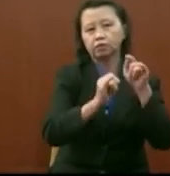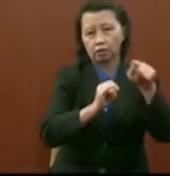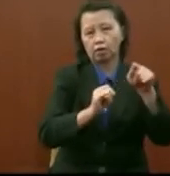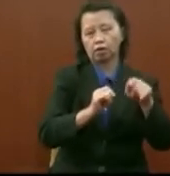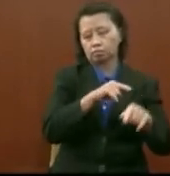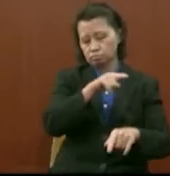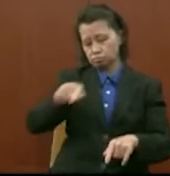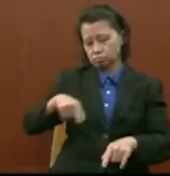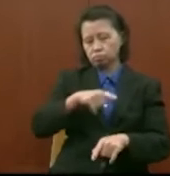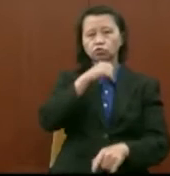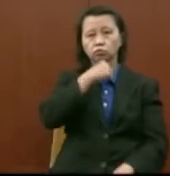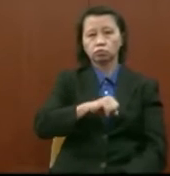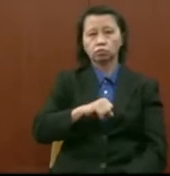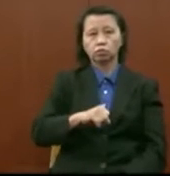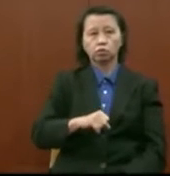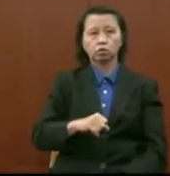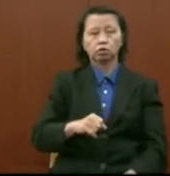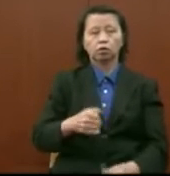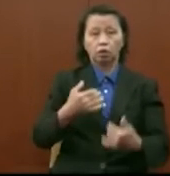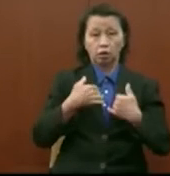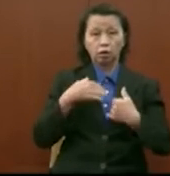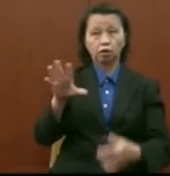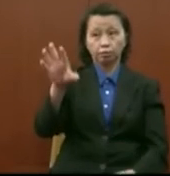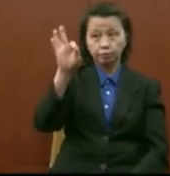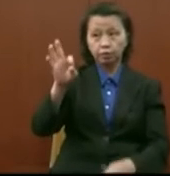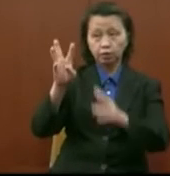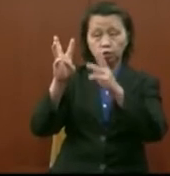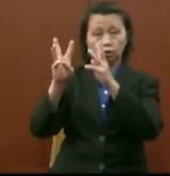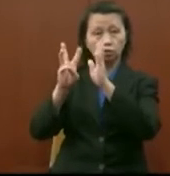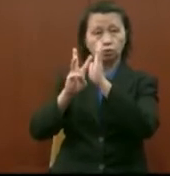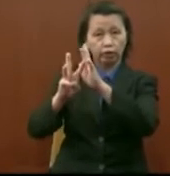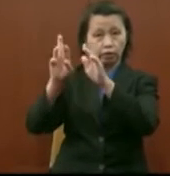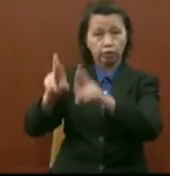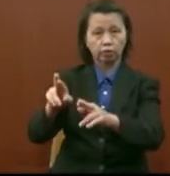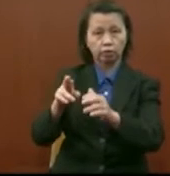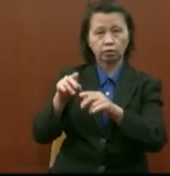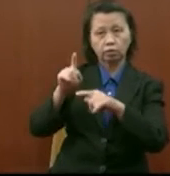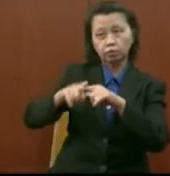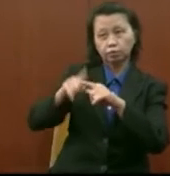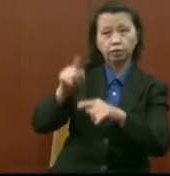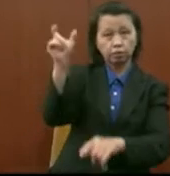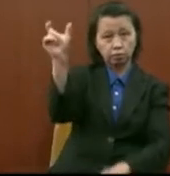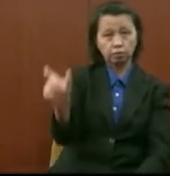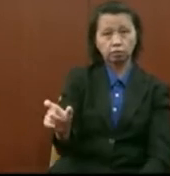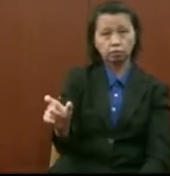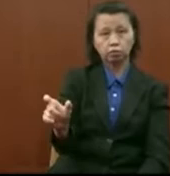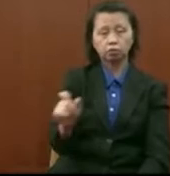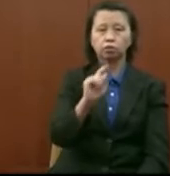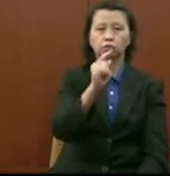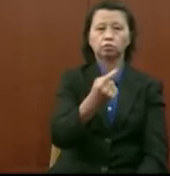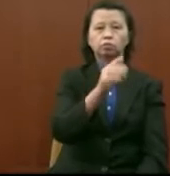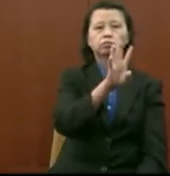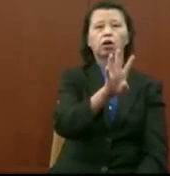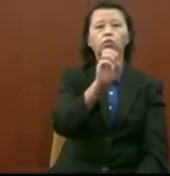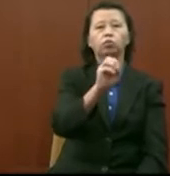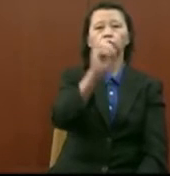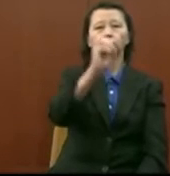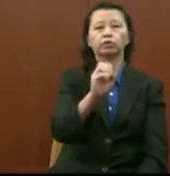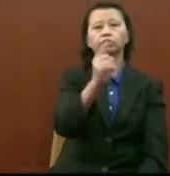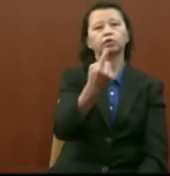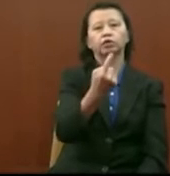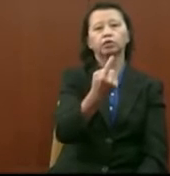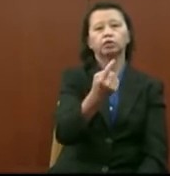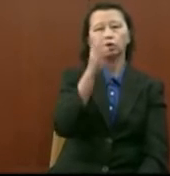adakah saya ulang balik adakah mereka memilih wakil rakyat berdasarkan calon hanya 40% saja